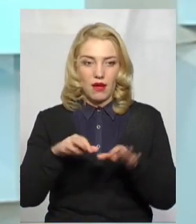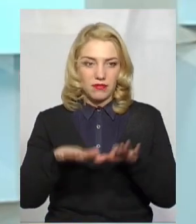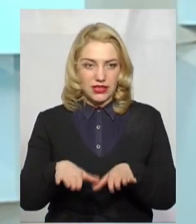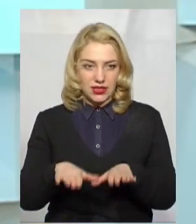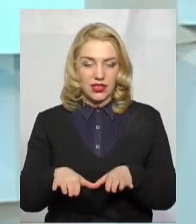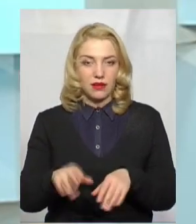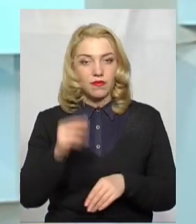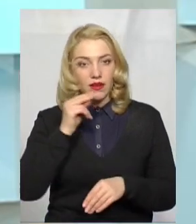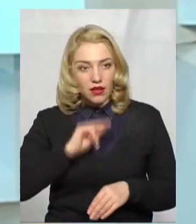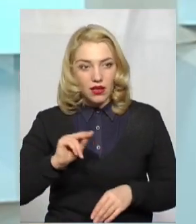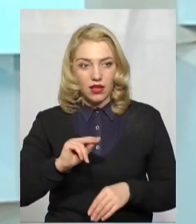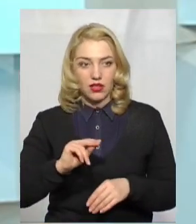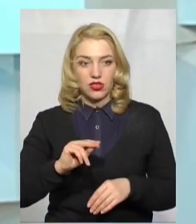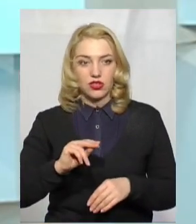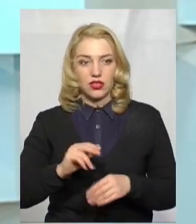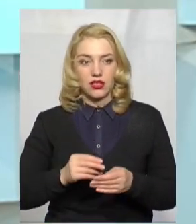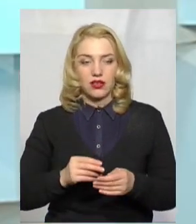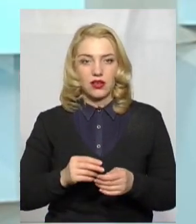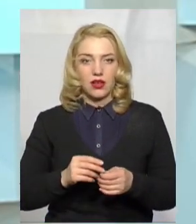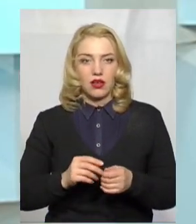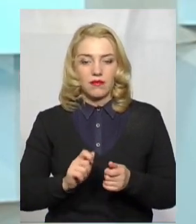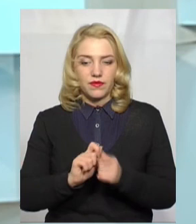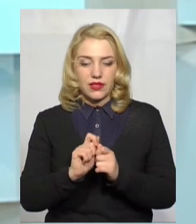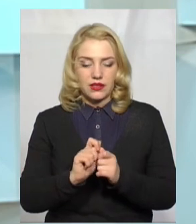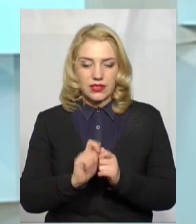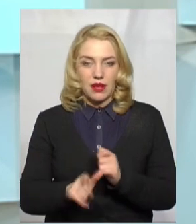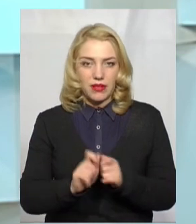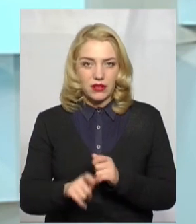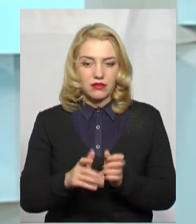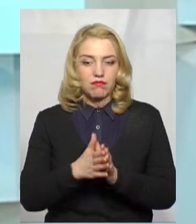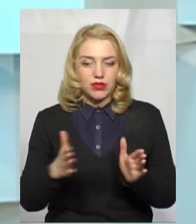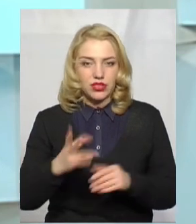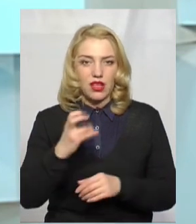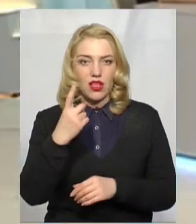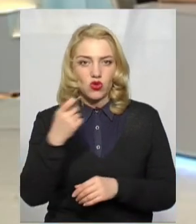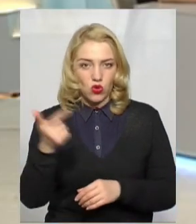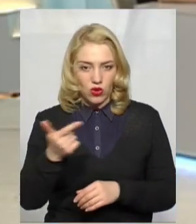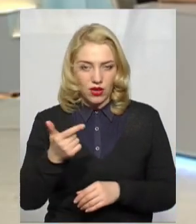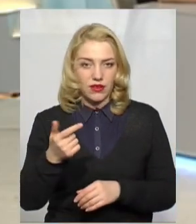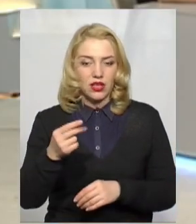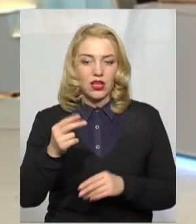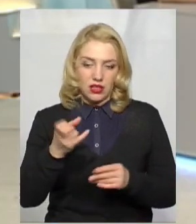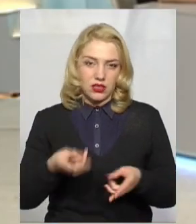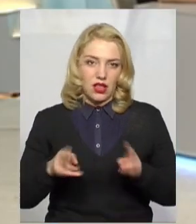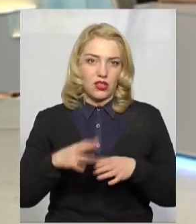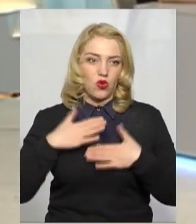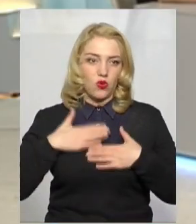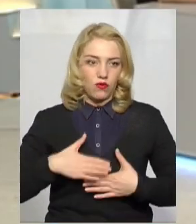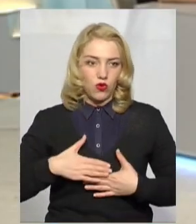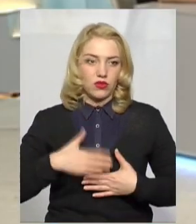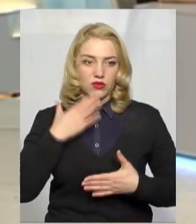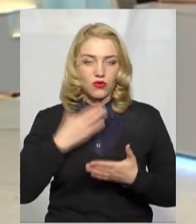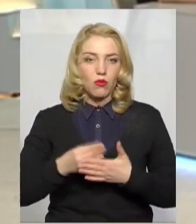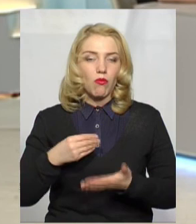краще переплатити лишню сотню-дві гривень, але разом з тим залишитися задоволеним своєю